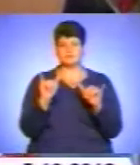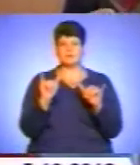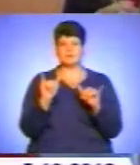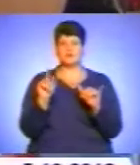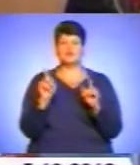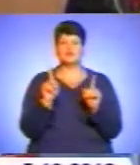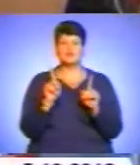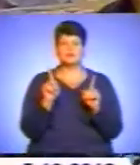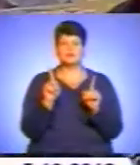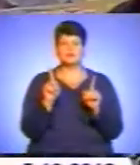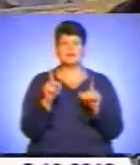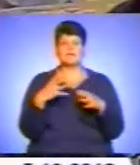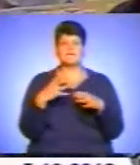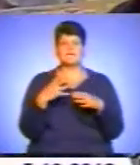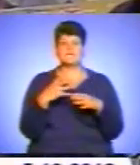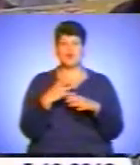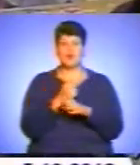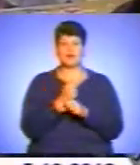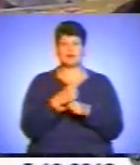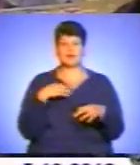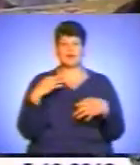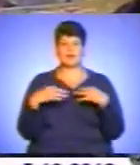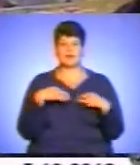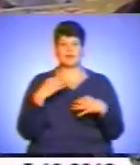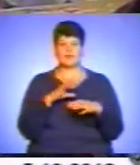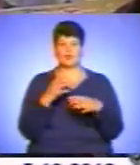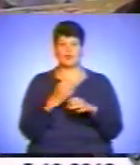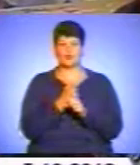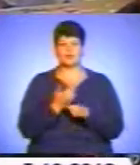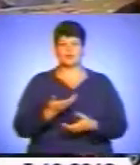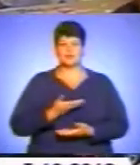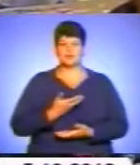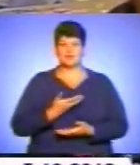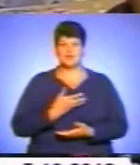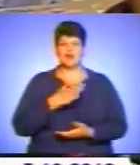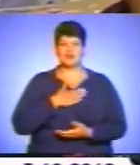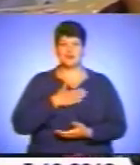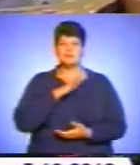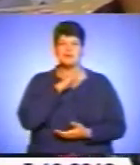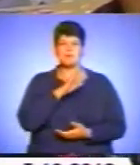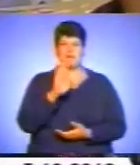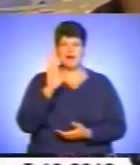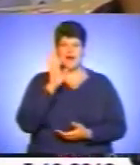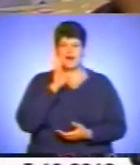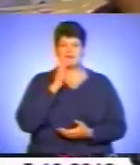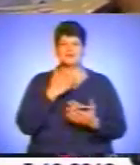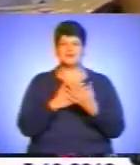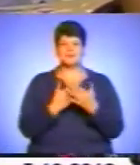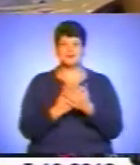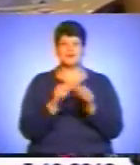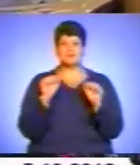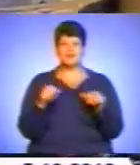вкорочувати, якщо нерви, то не вкорочувати життя наших мам, наприклад. Можна вдома